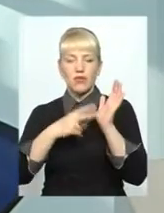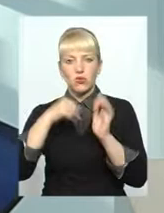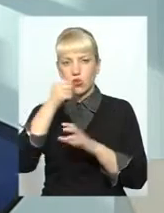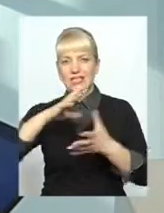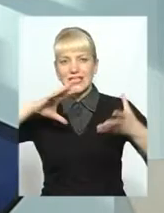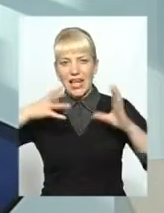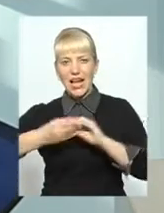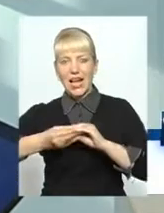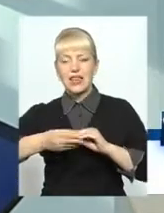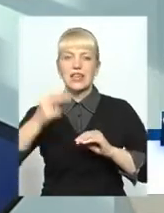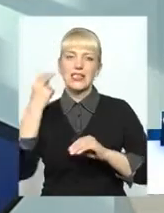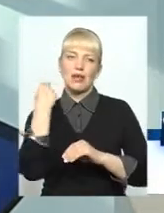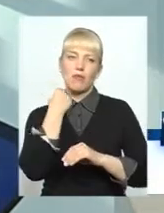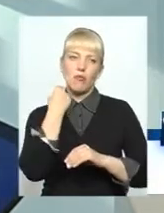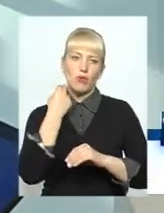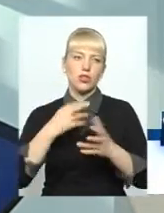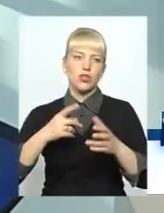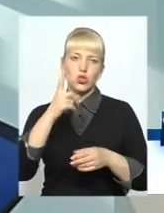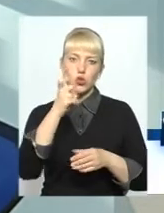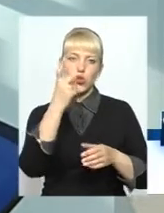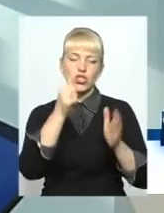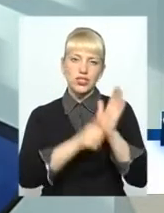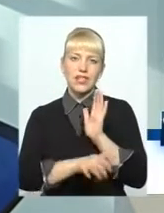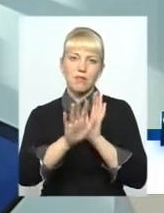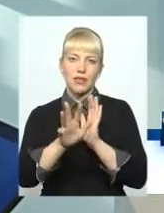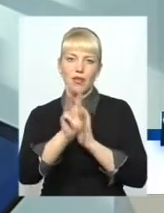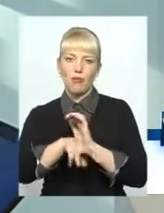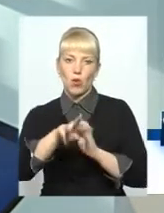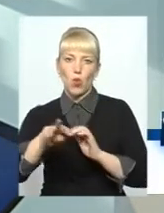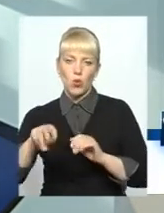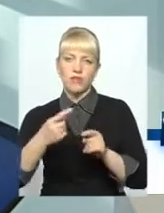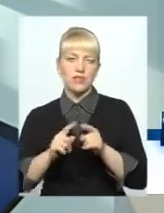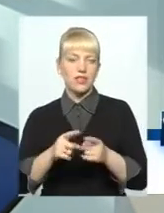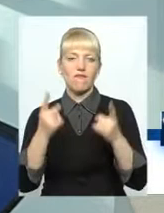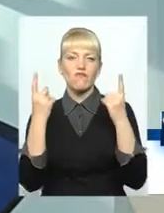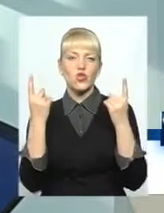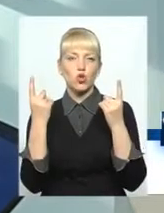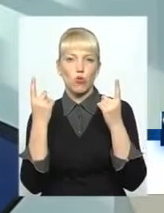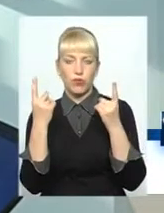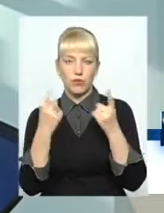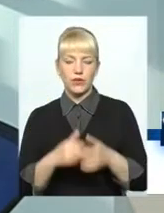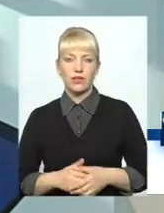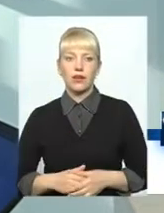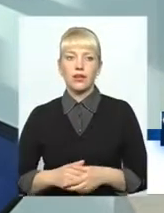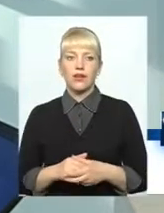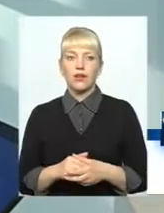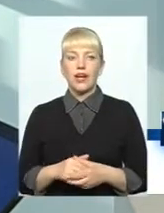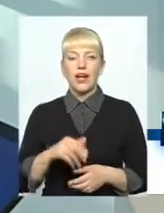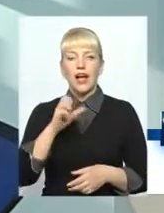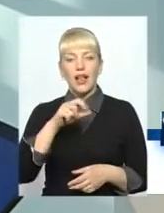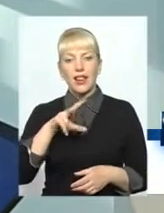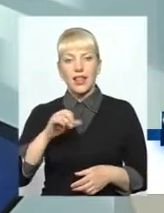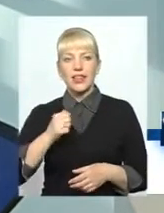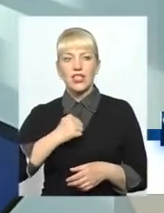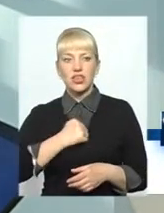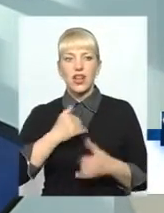за газ складає 165 мільйонів. Тобто це вісома сума. Але, на